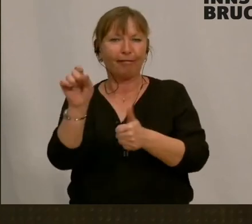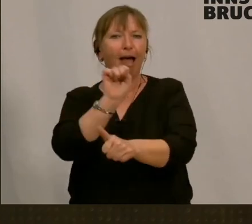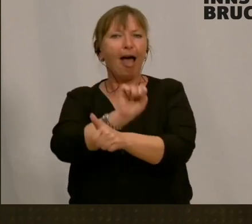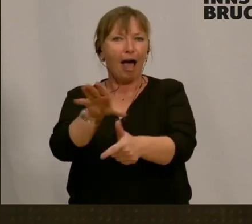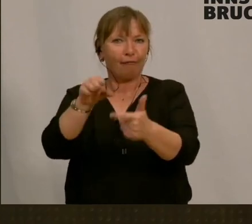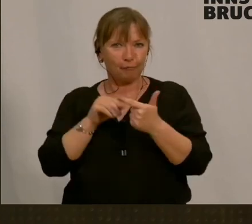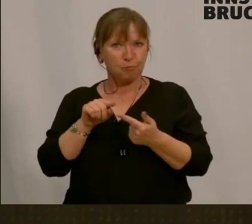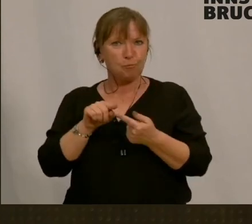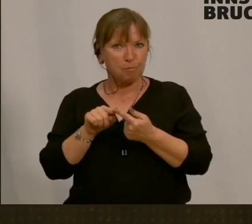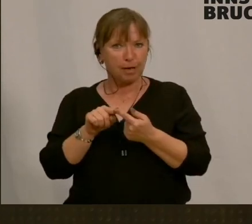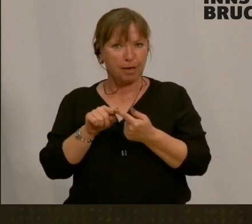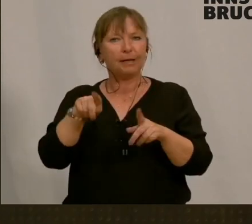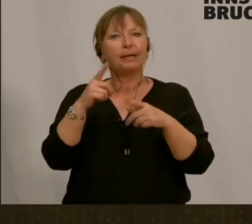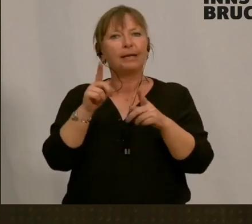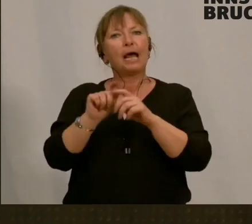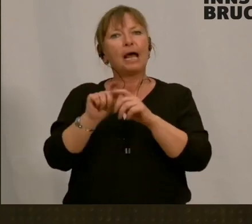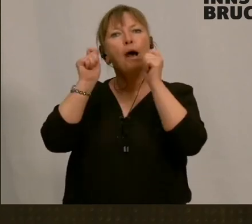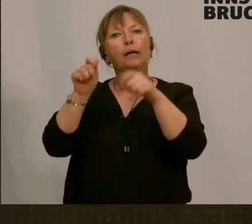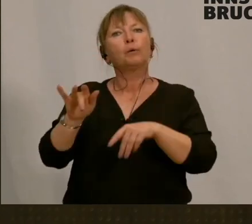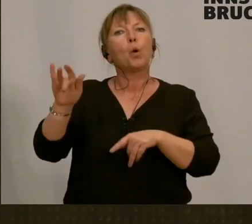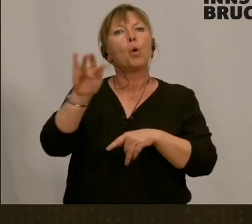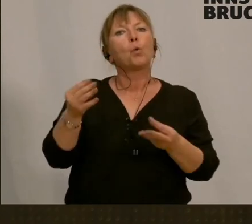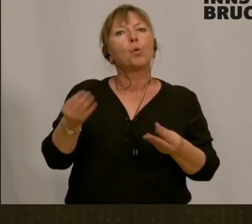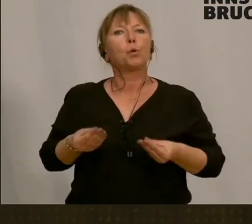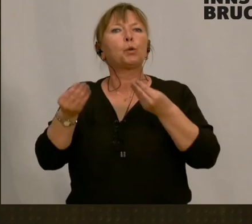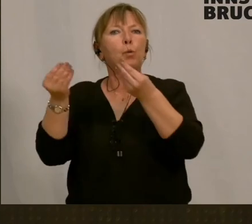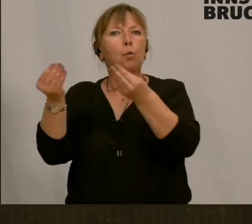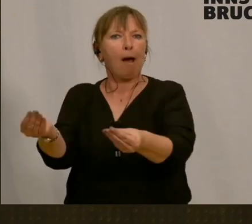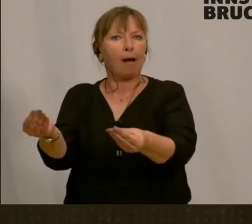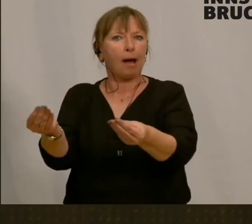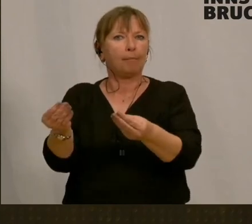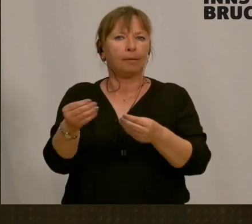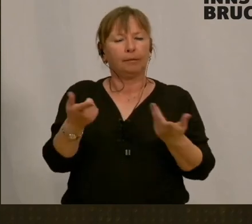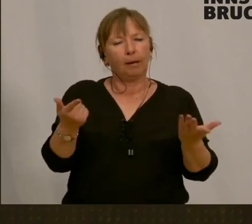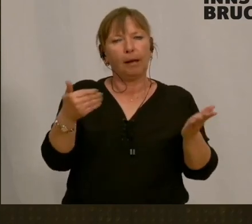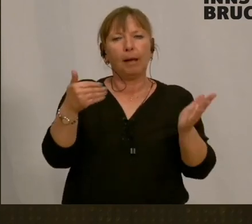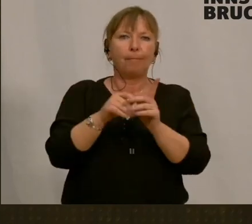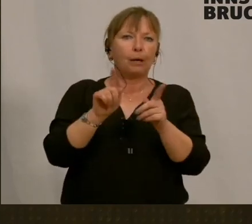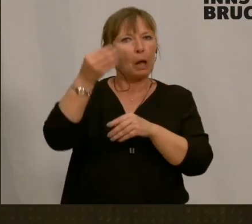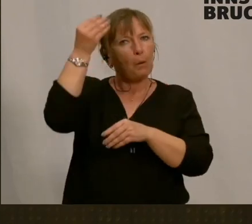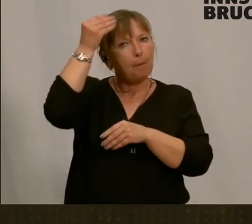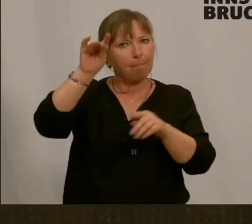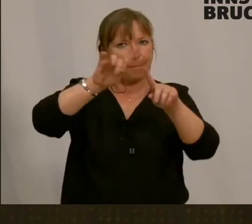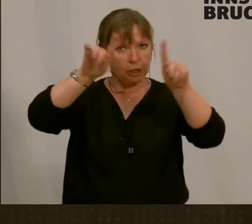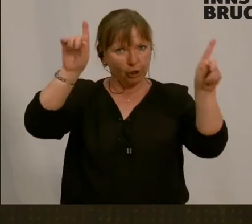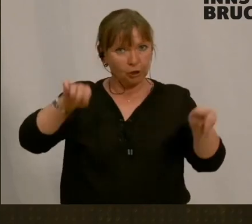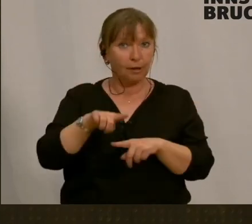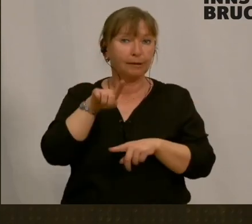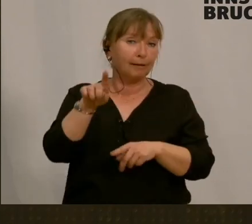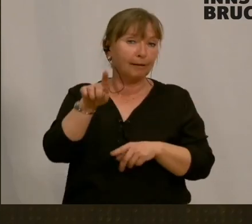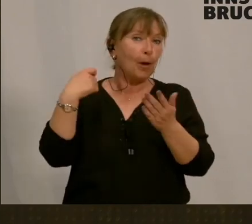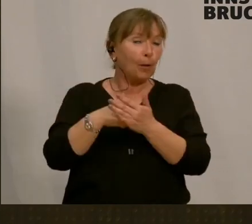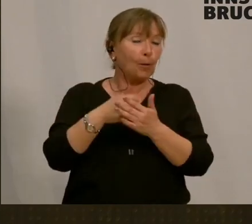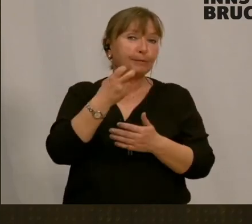Dann wurde angesucht für die Grundüberlassung. Da brauchst du natürlich auch am Ende des Tages Bescheid. Auch diese Kosten hat Gott sei Dank natürlich